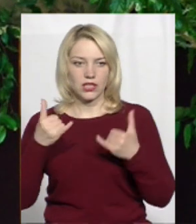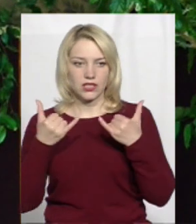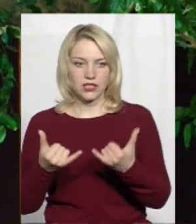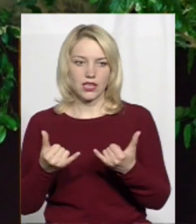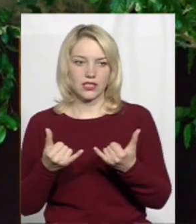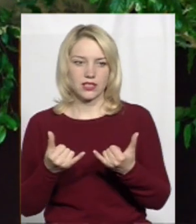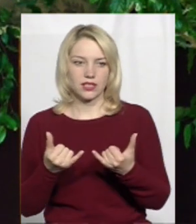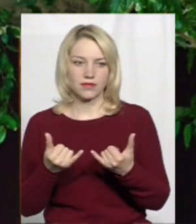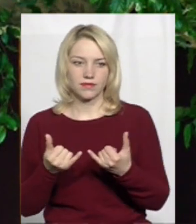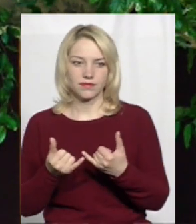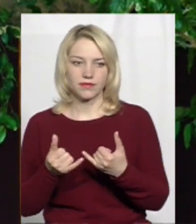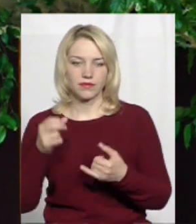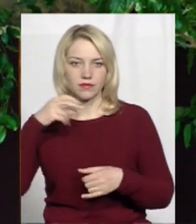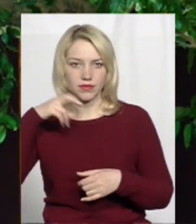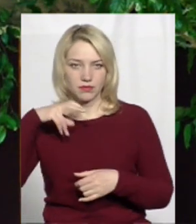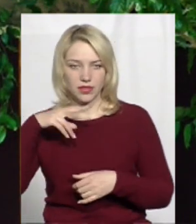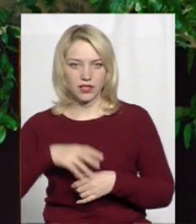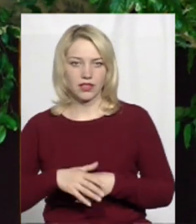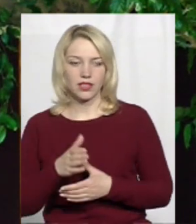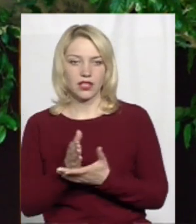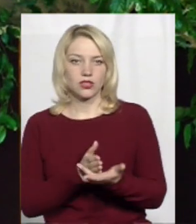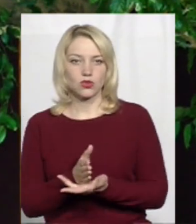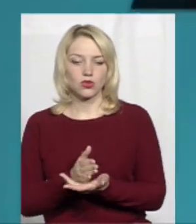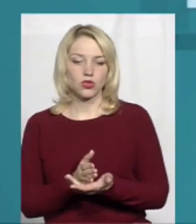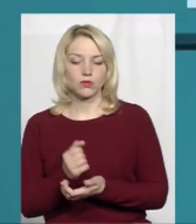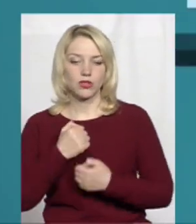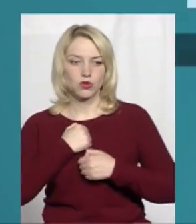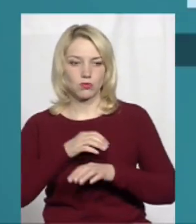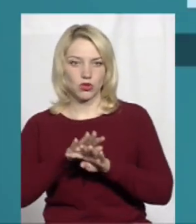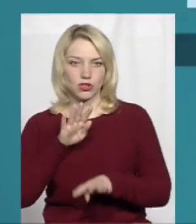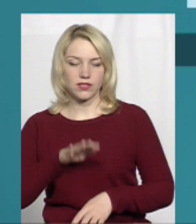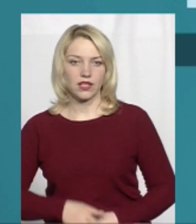племінник служить у Збройних силах.